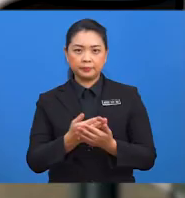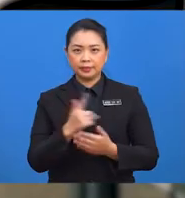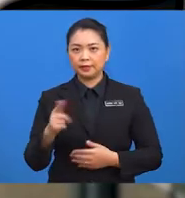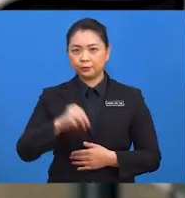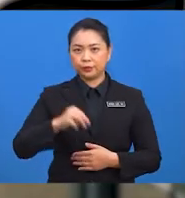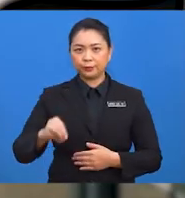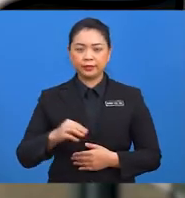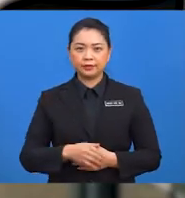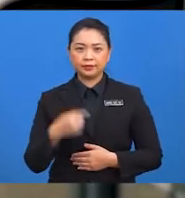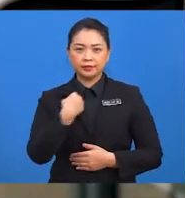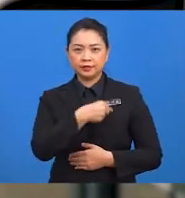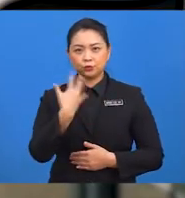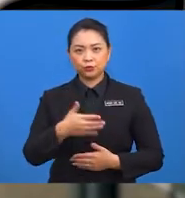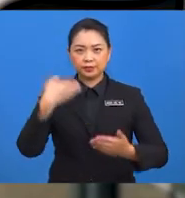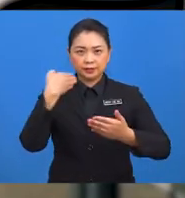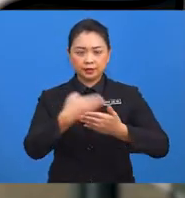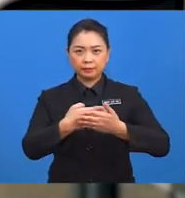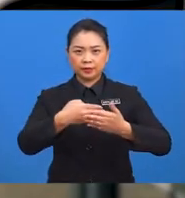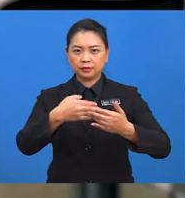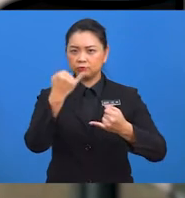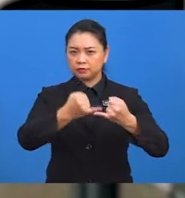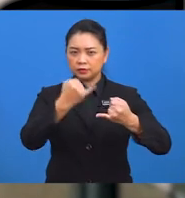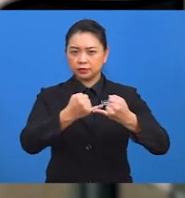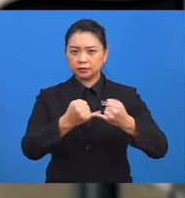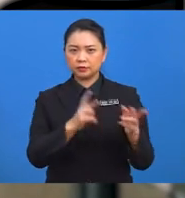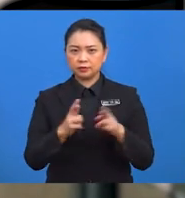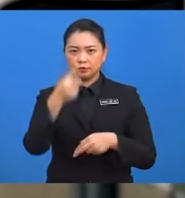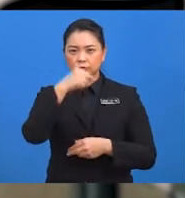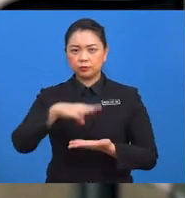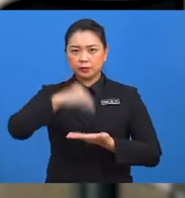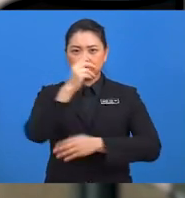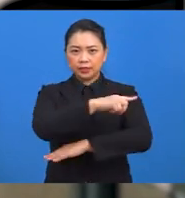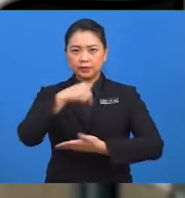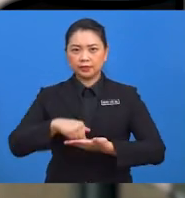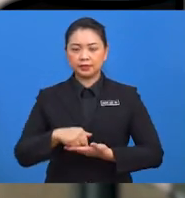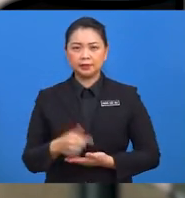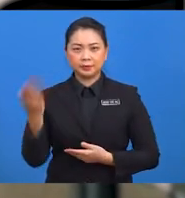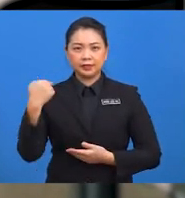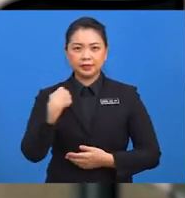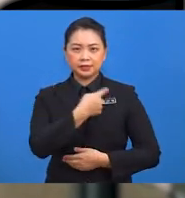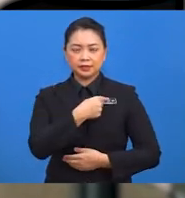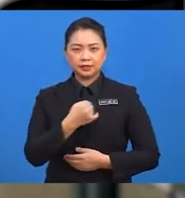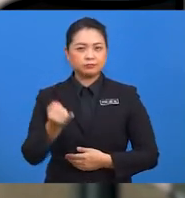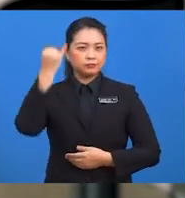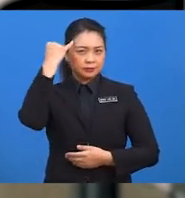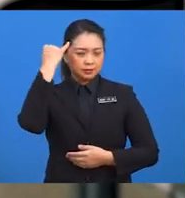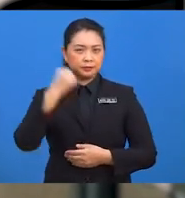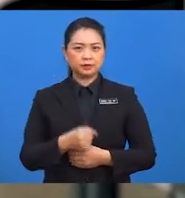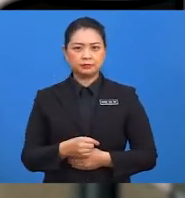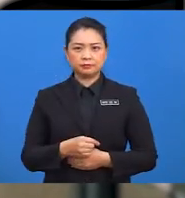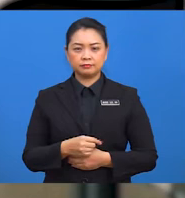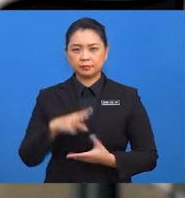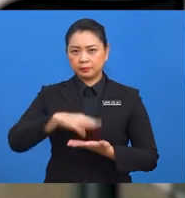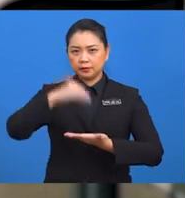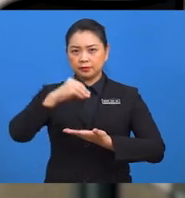Baiklah murid-murid, kita sudah sampai ke penghujung untuk sesi hari ini. Mari kita imbas